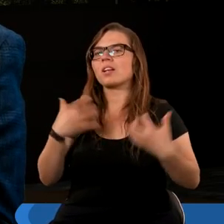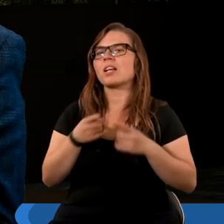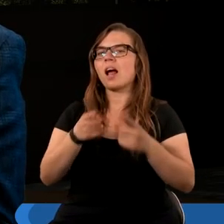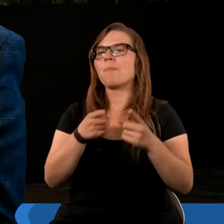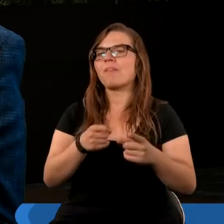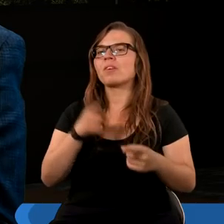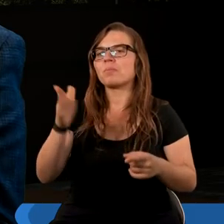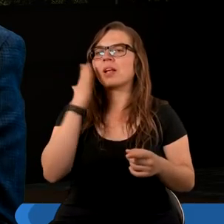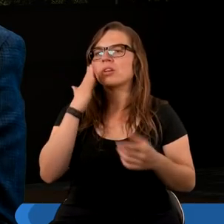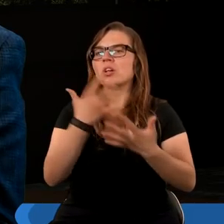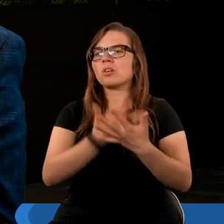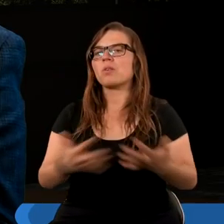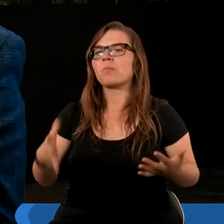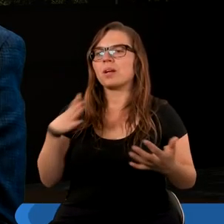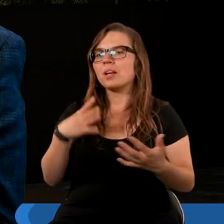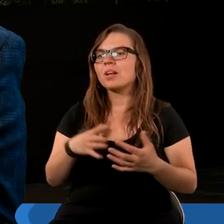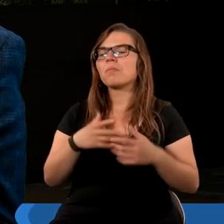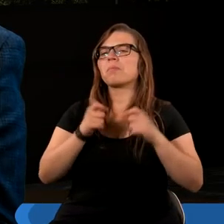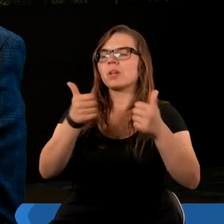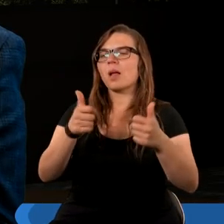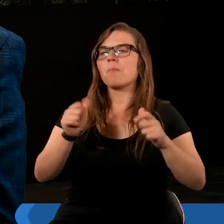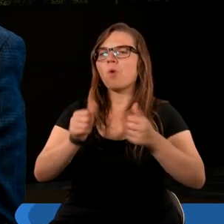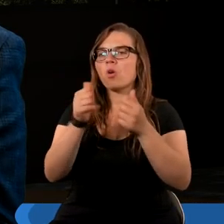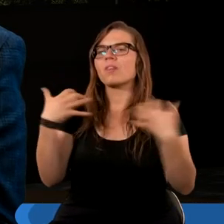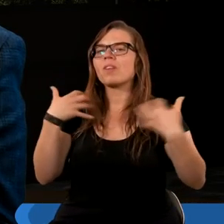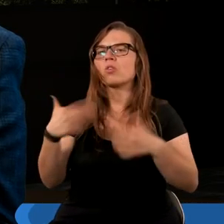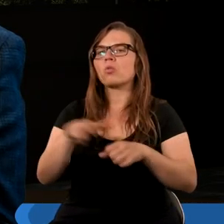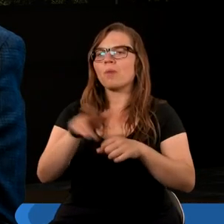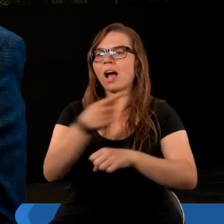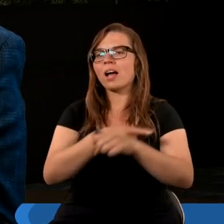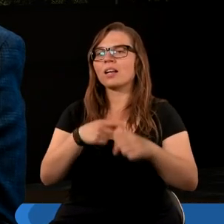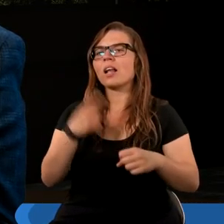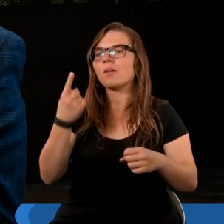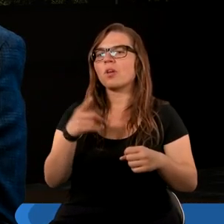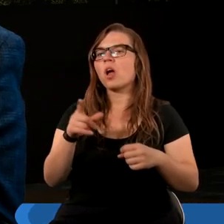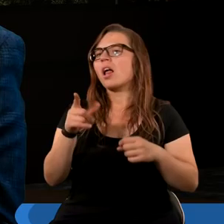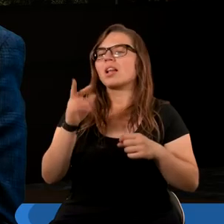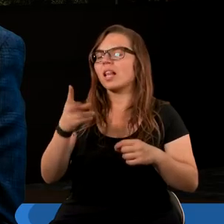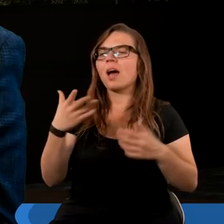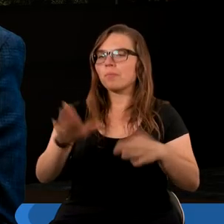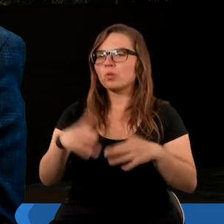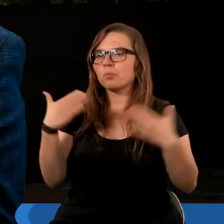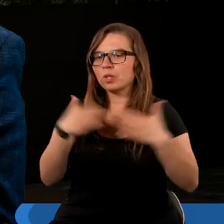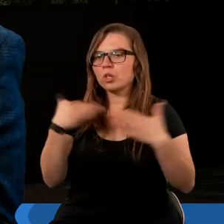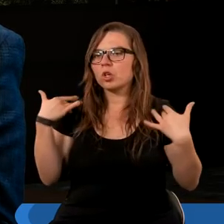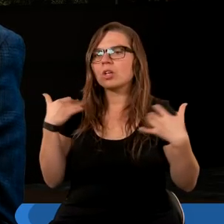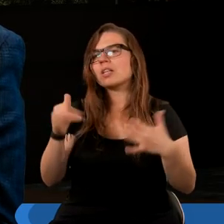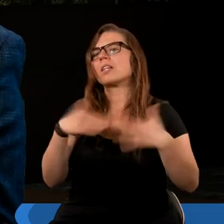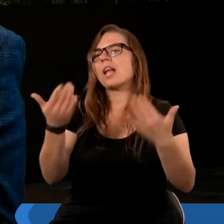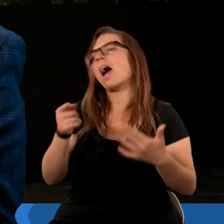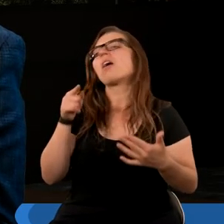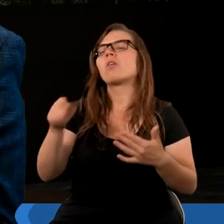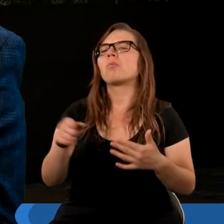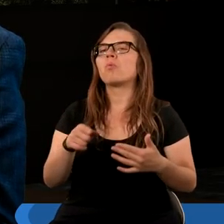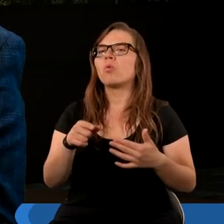namawiając mieszkańców ziemi, by postawili posąg zwierzęciu, które ma ranę od miecza, a jednak zostało przy życiu. I